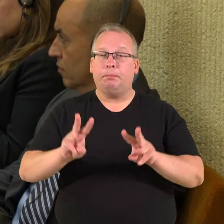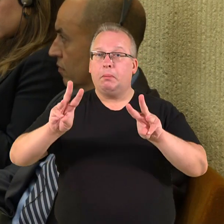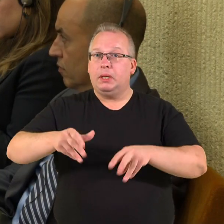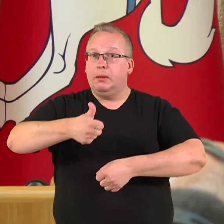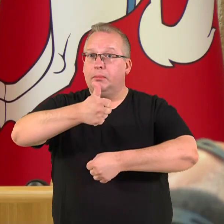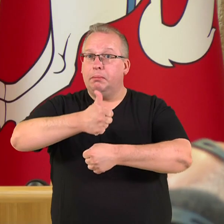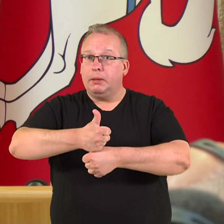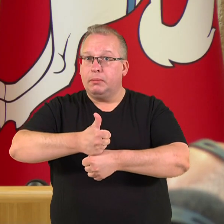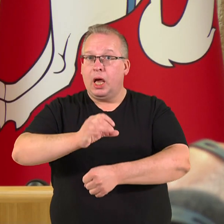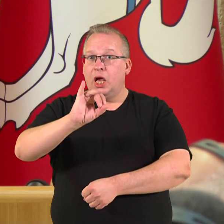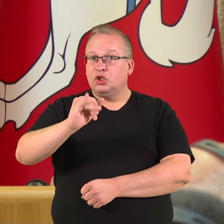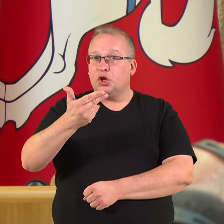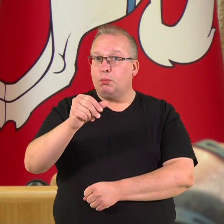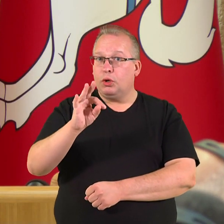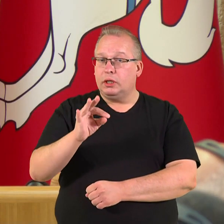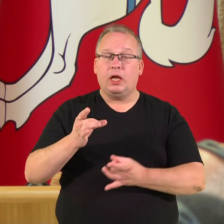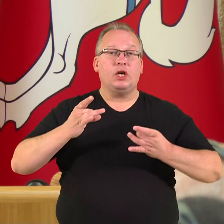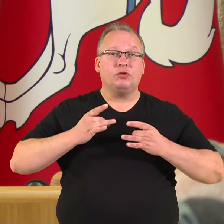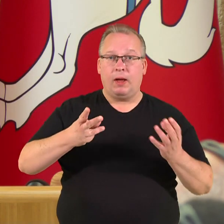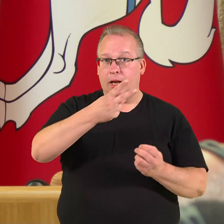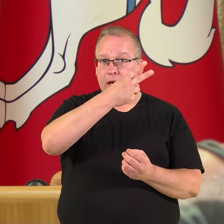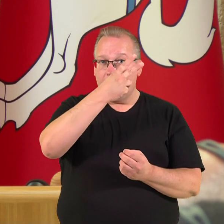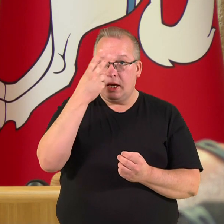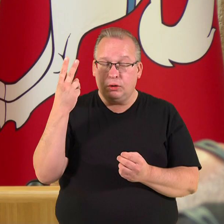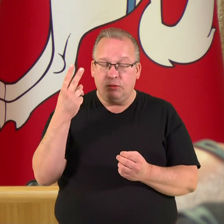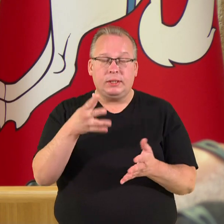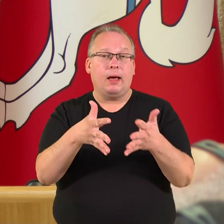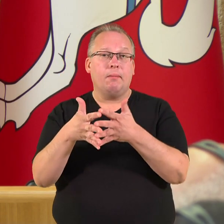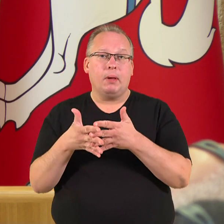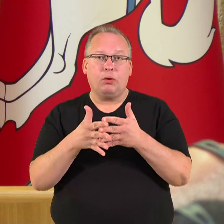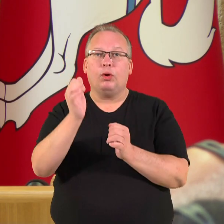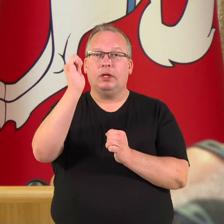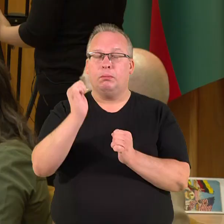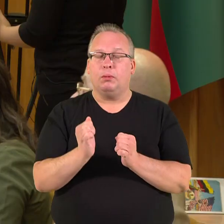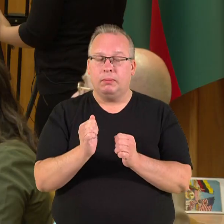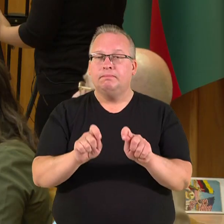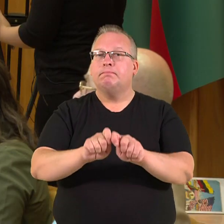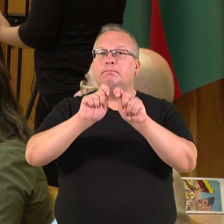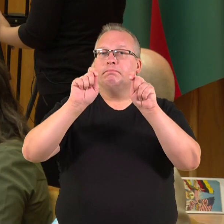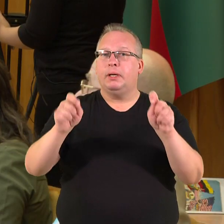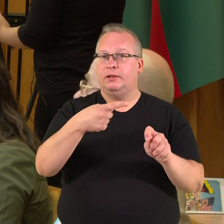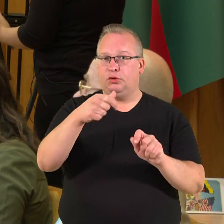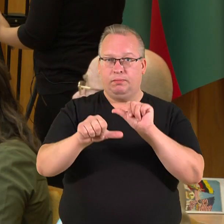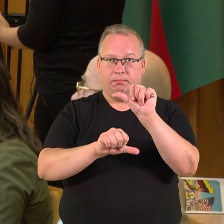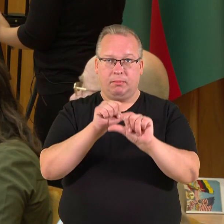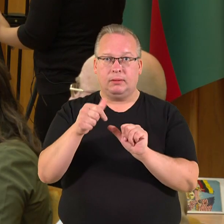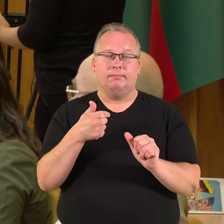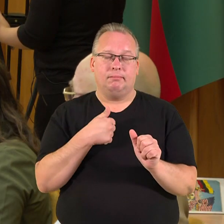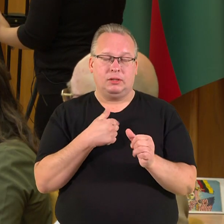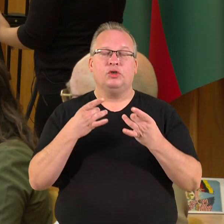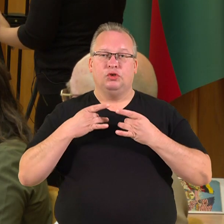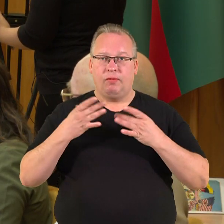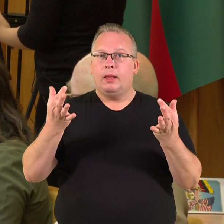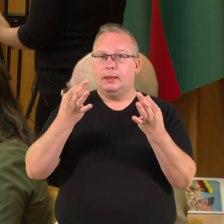Ingrida Šimonytė sako, kad švesdami Lietuvos ir jungtinių valstyjų diplomatinių santykių šimtmetį mes švenčiame laisvę.